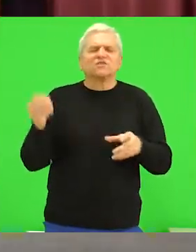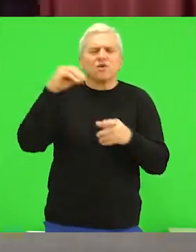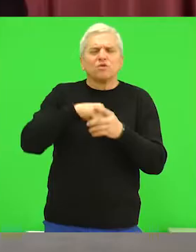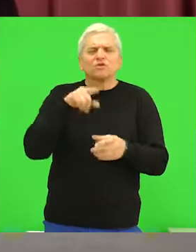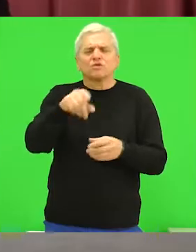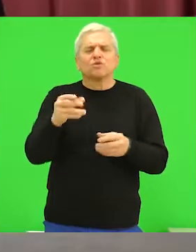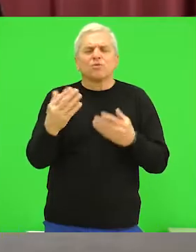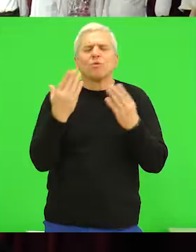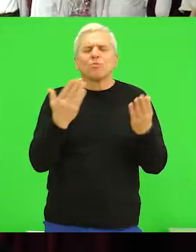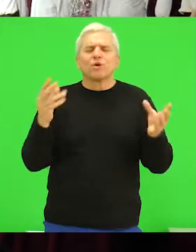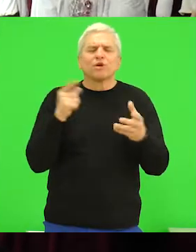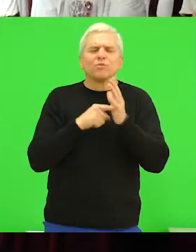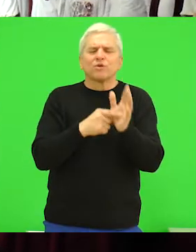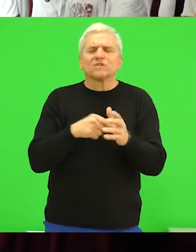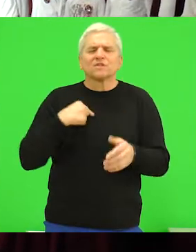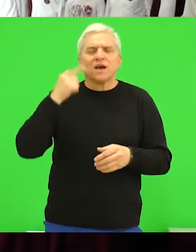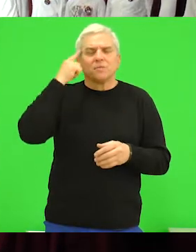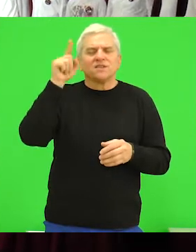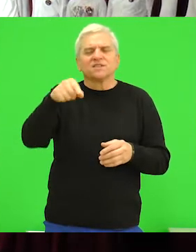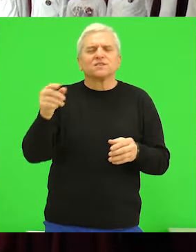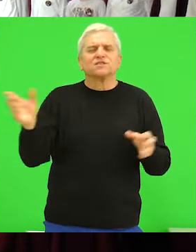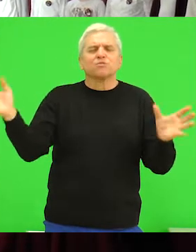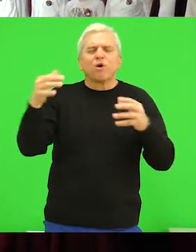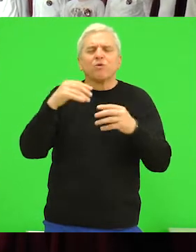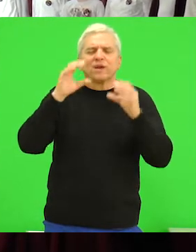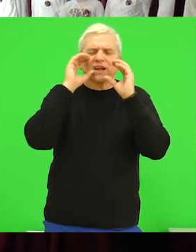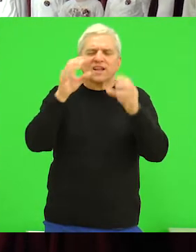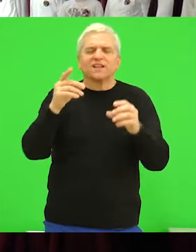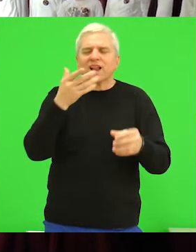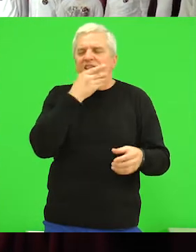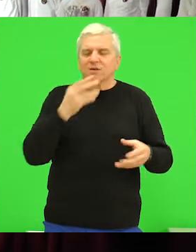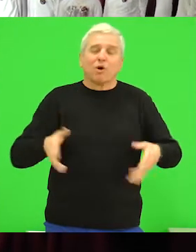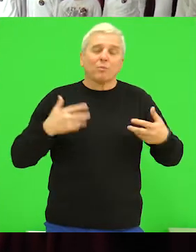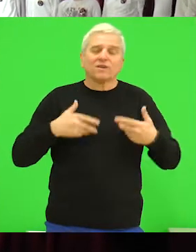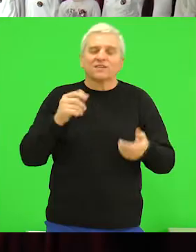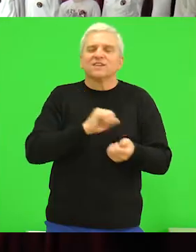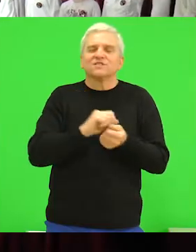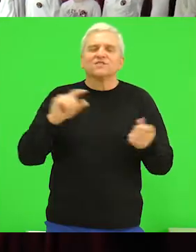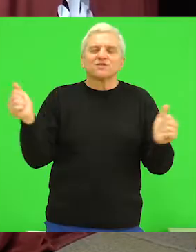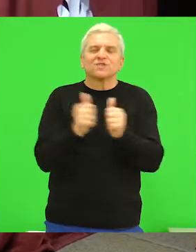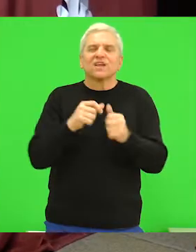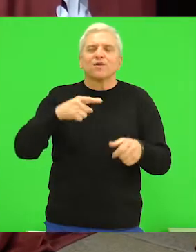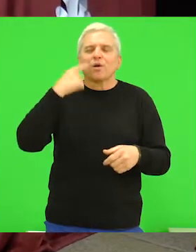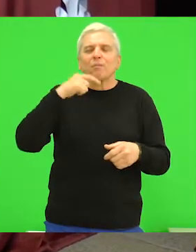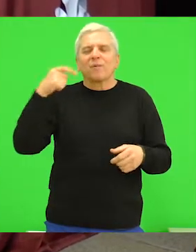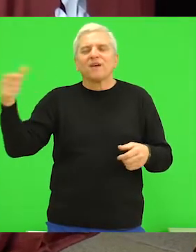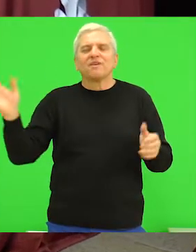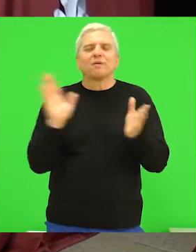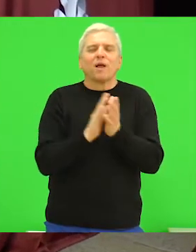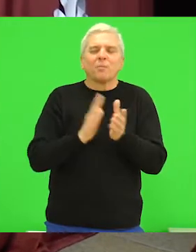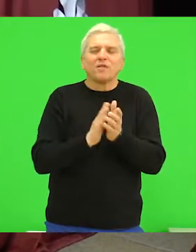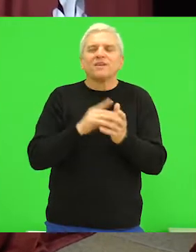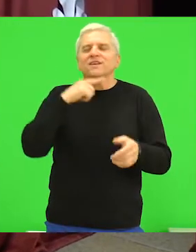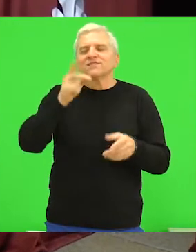učestvovali u ovom programu i smatram da smo kupili publiku i očarali je. Svi su zajedno pevali, aplaudirali